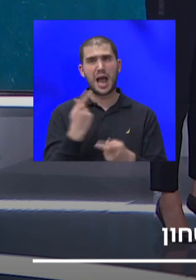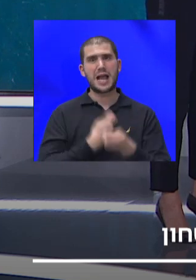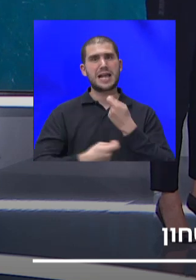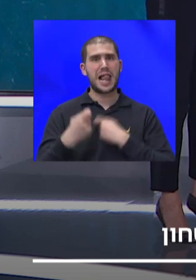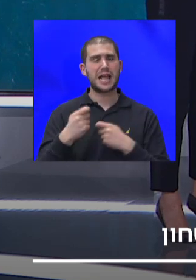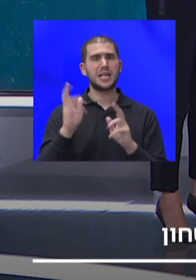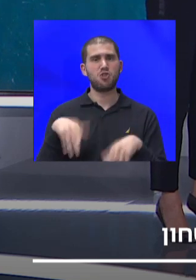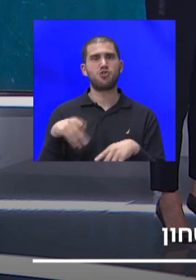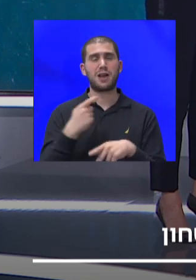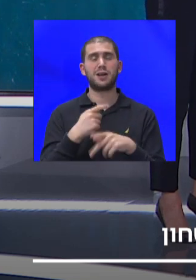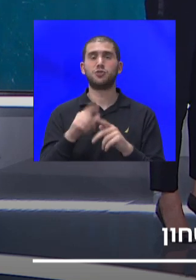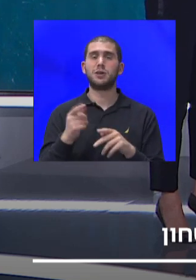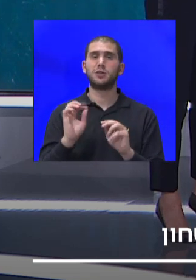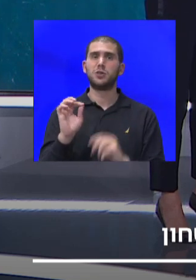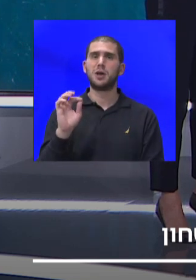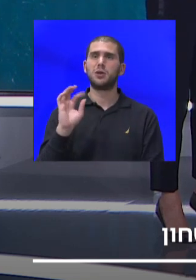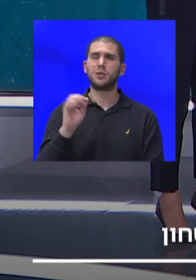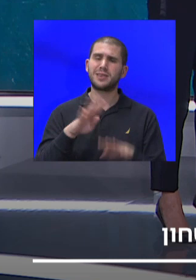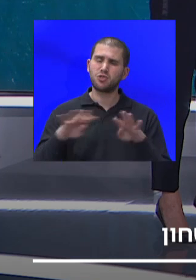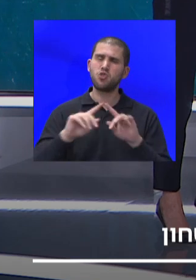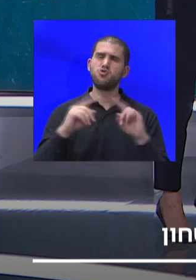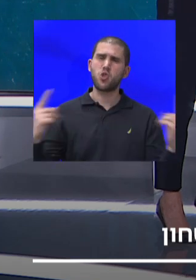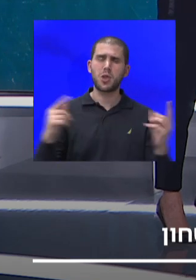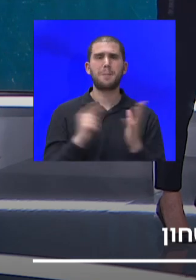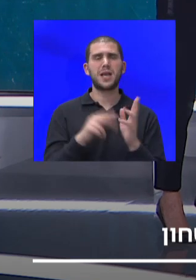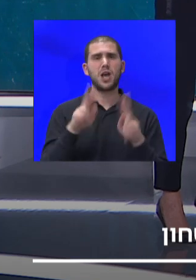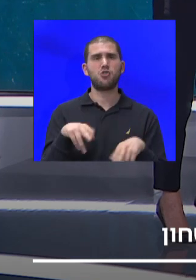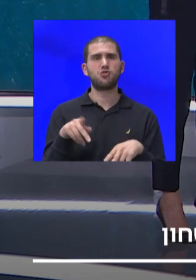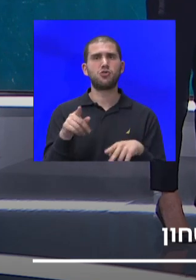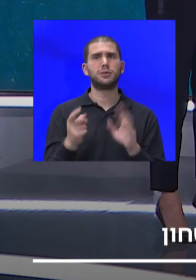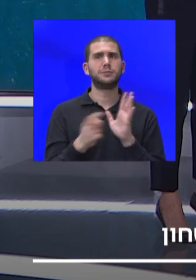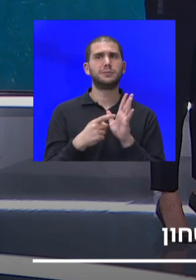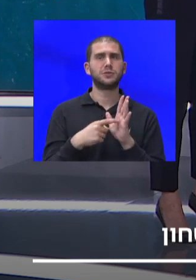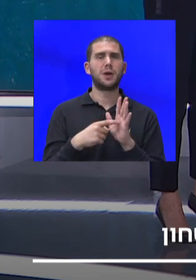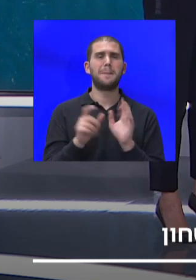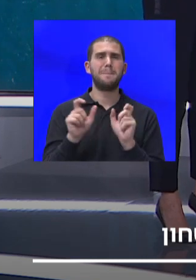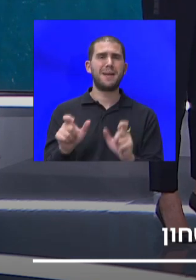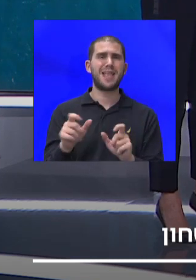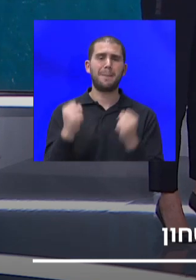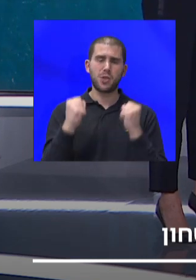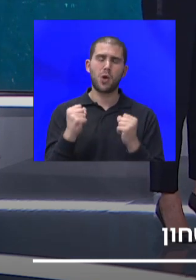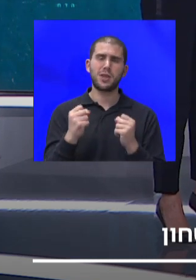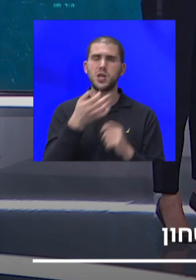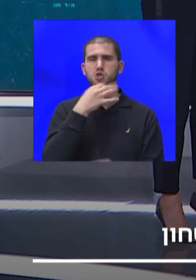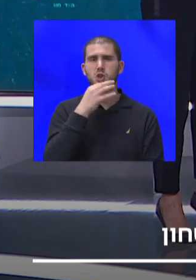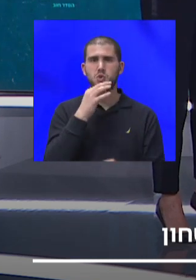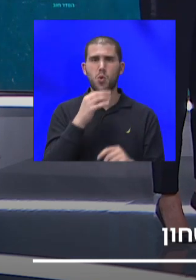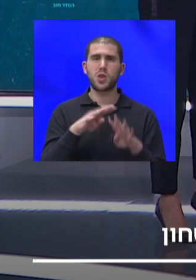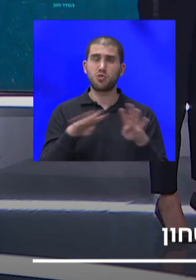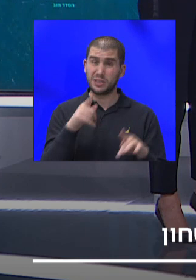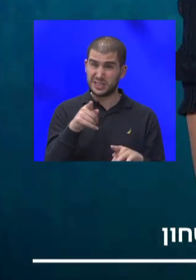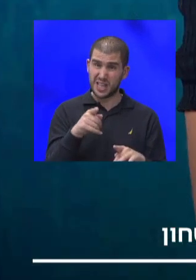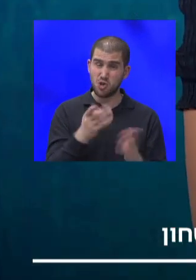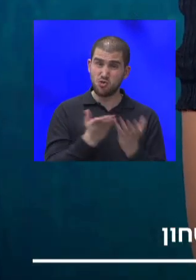שתיים, תשתיות שנות, כיוון שיש מניעות ביטחוניות לשדרג שם את התשתיות. אז נורית, זה נחשב שירות פרימיום, או שכמו רק